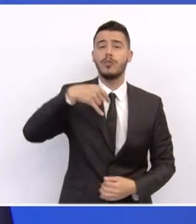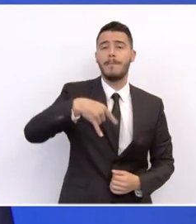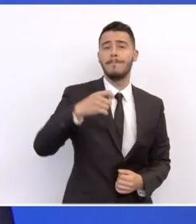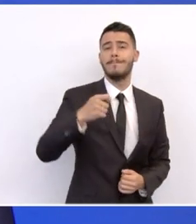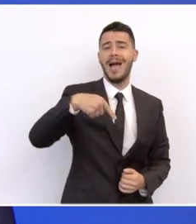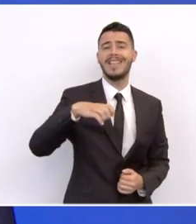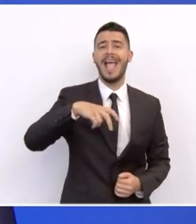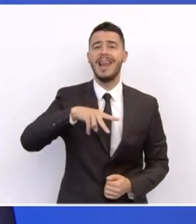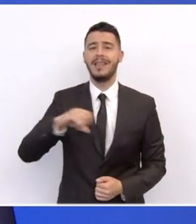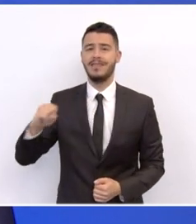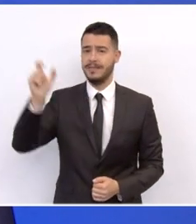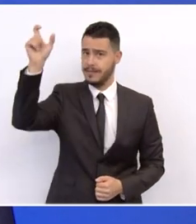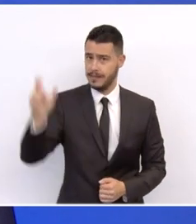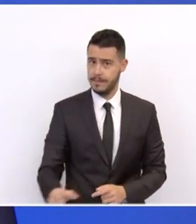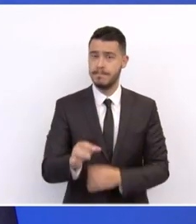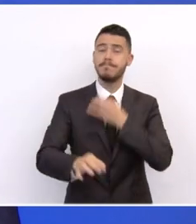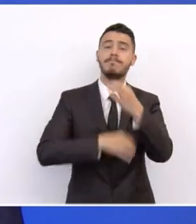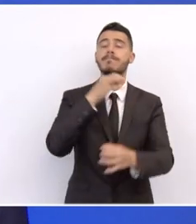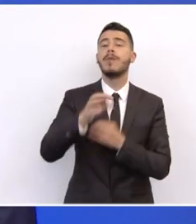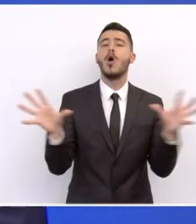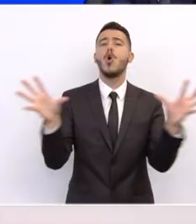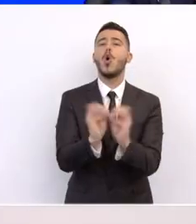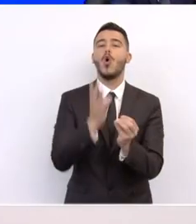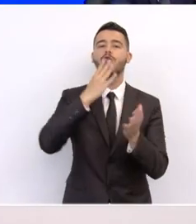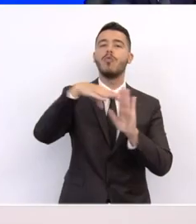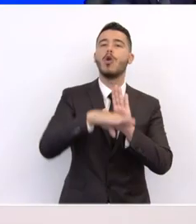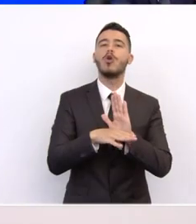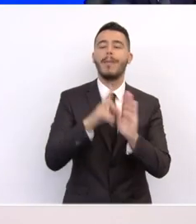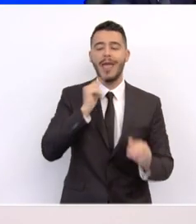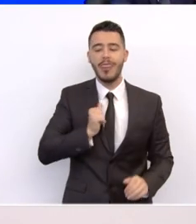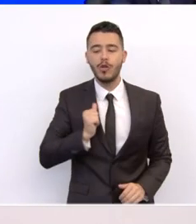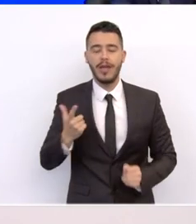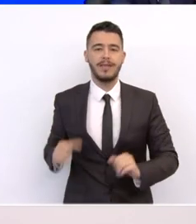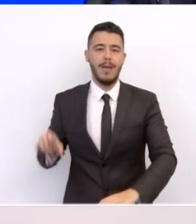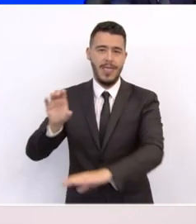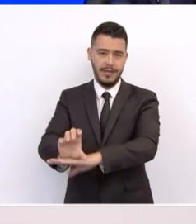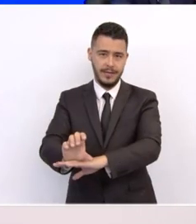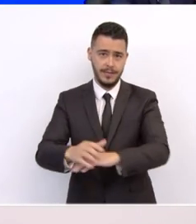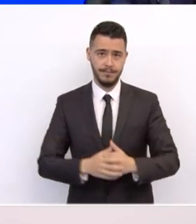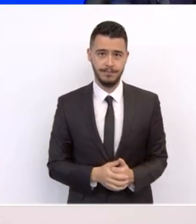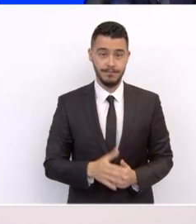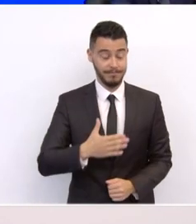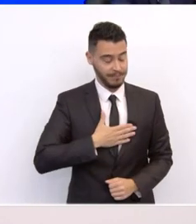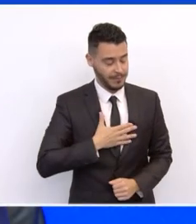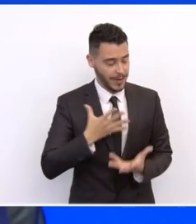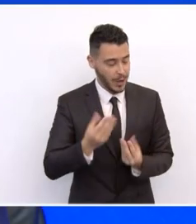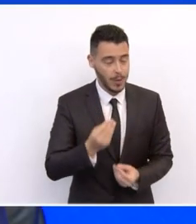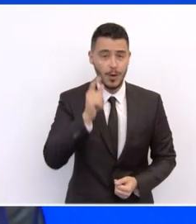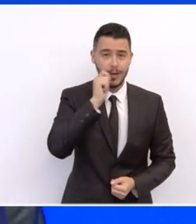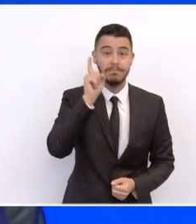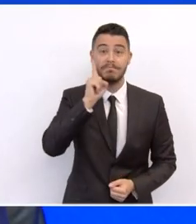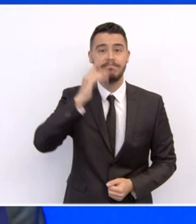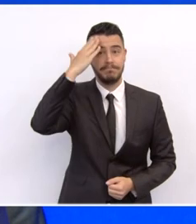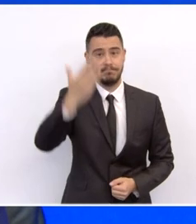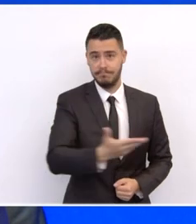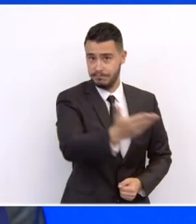κομμάτι από το Ταμείο Ανάκαμψης. Κύριε Πατέλη. Σας ευχαριστώ πολύ και καλημέρα σε όλους και όλες. Η ελληνική